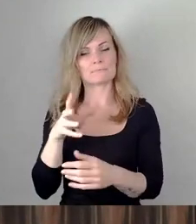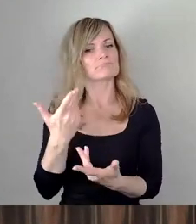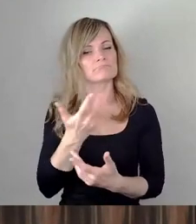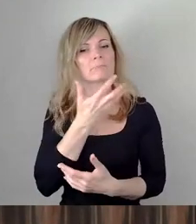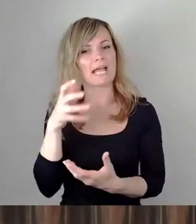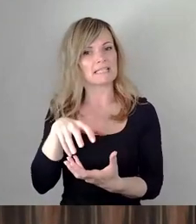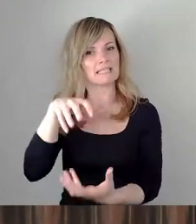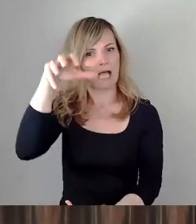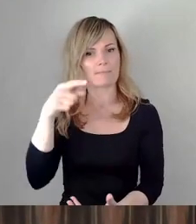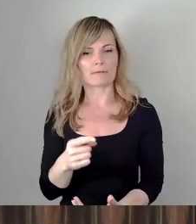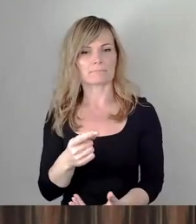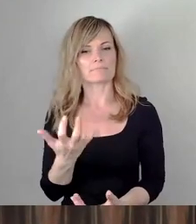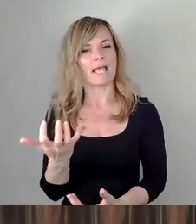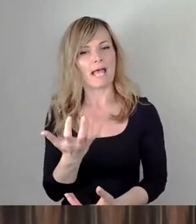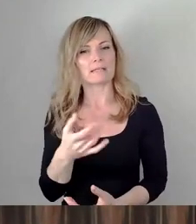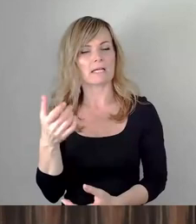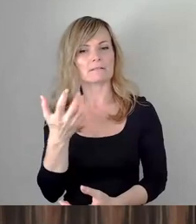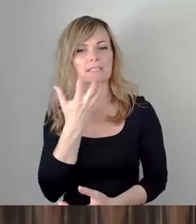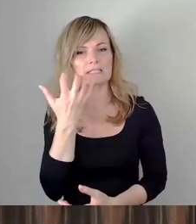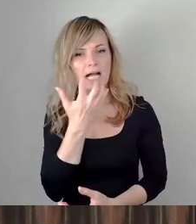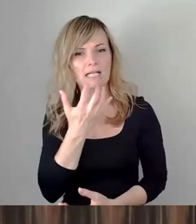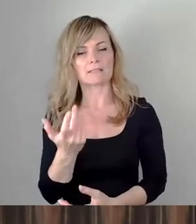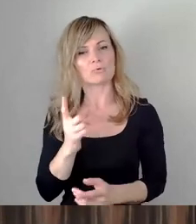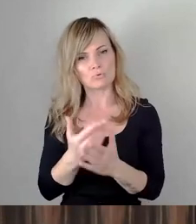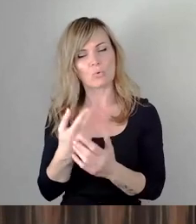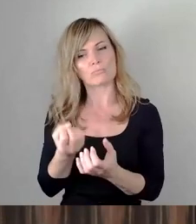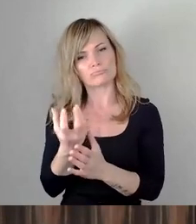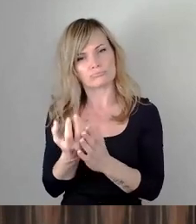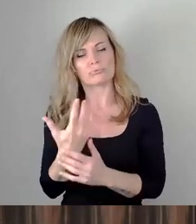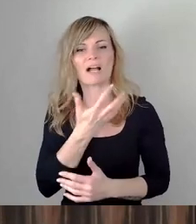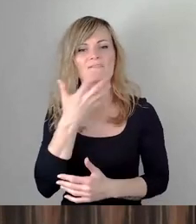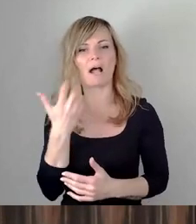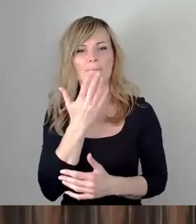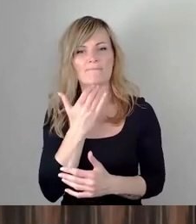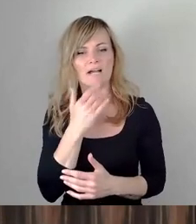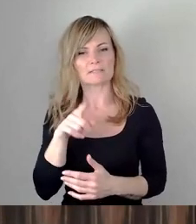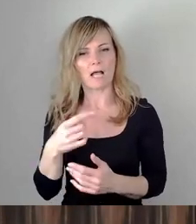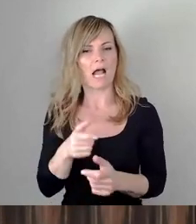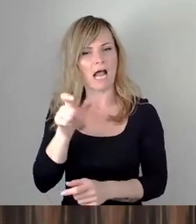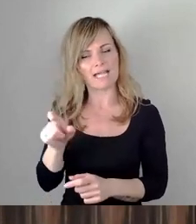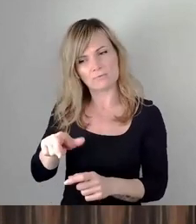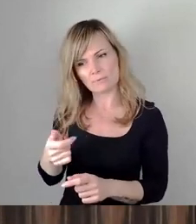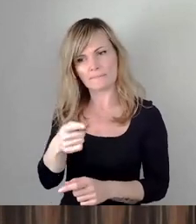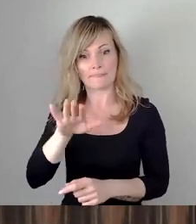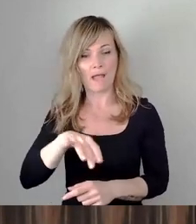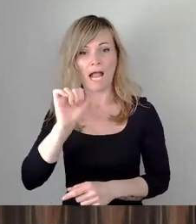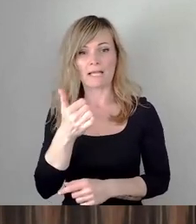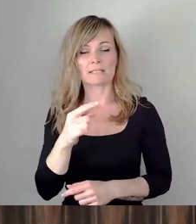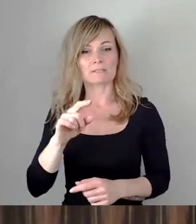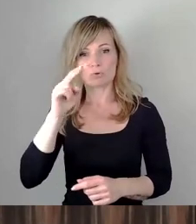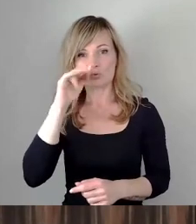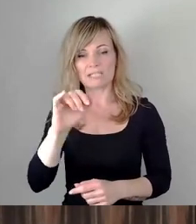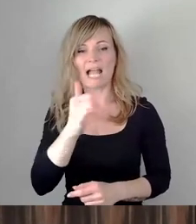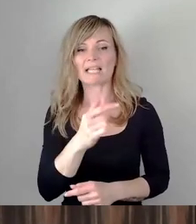und damit Warmwasser und Heizung herstellt. Da ist zum 1.6. der Preis um 1,4 Cent pro